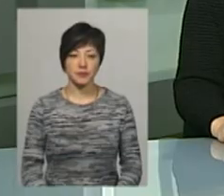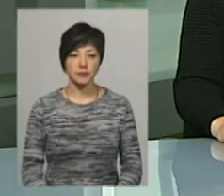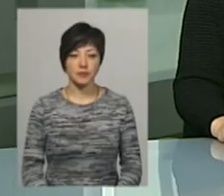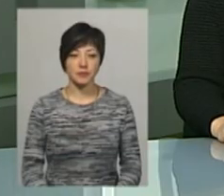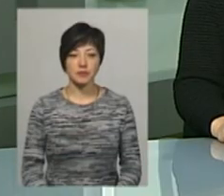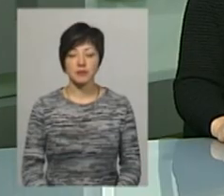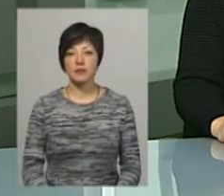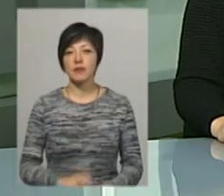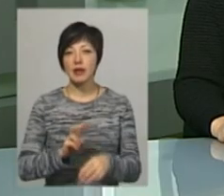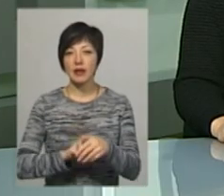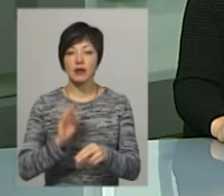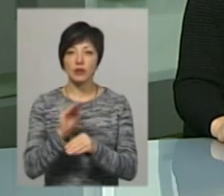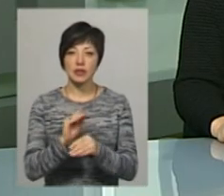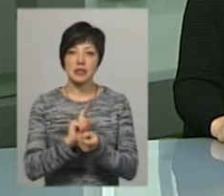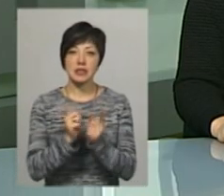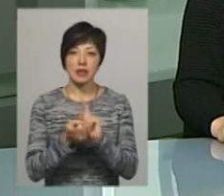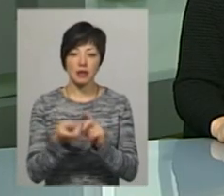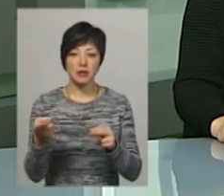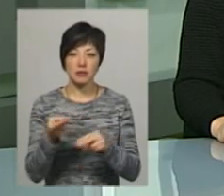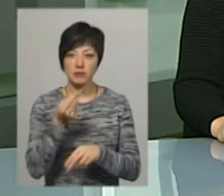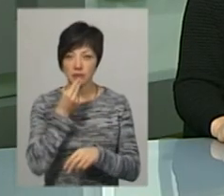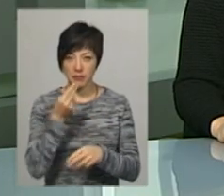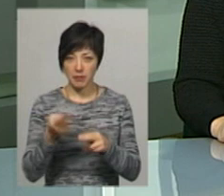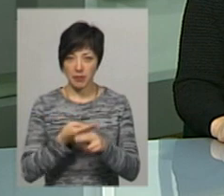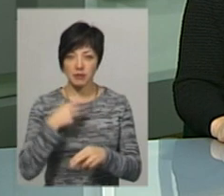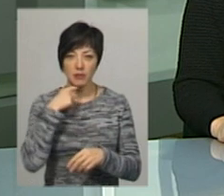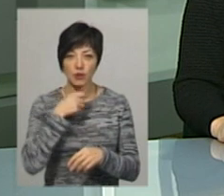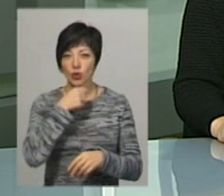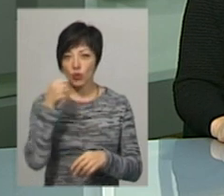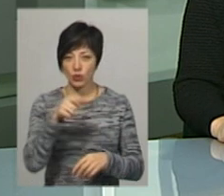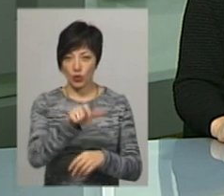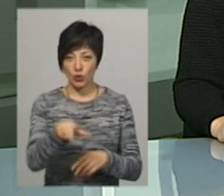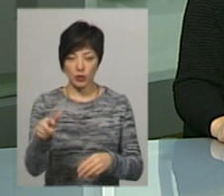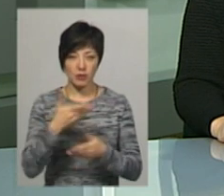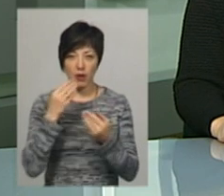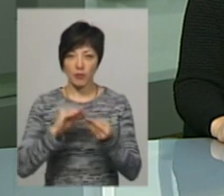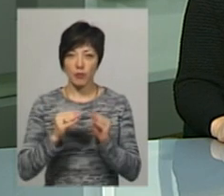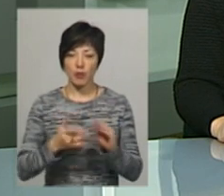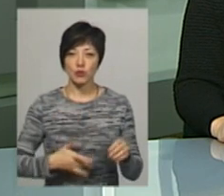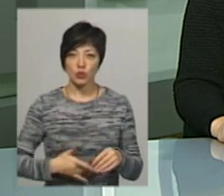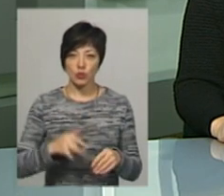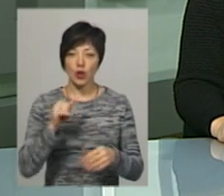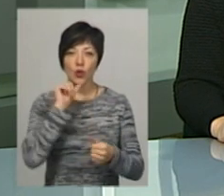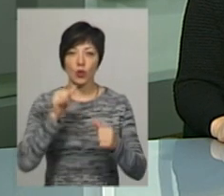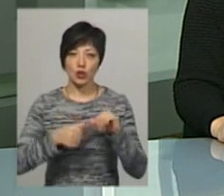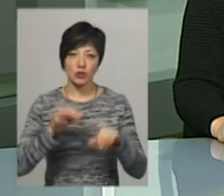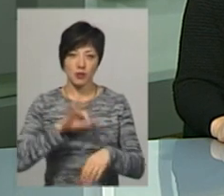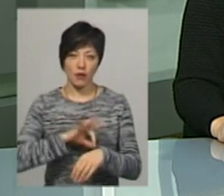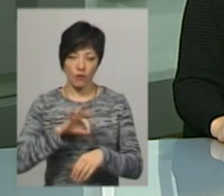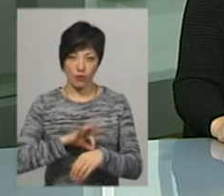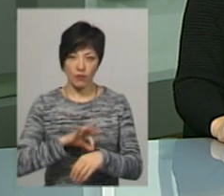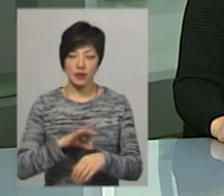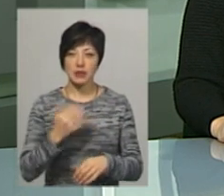Альона Брянцева додає, стати вегетаріанцями можуть люди дорослого віку, у яких немає проблеми. Зі шлунком та хронічних захворювань.